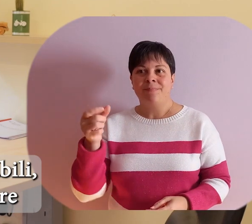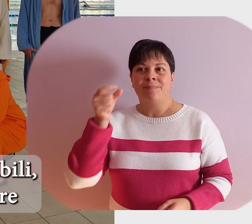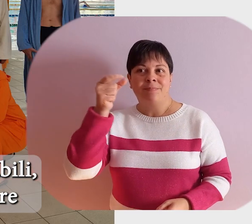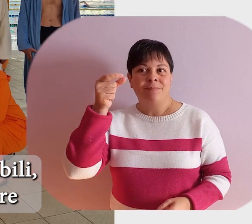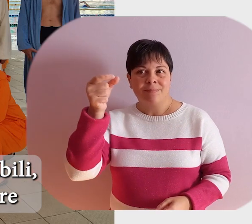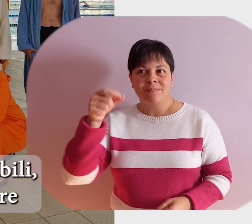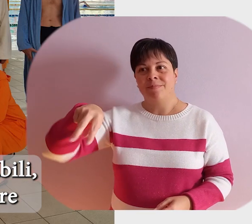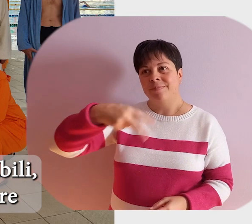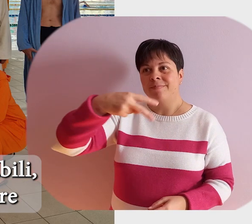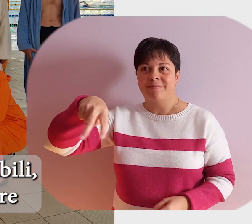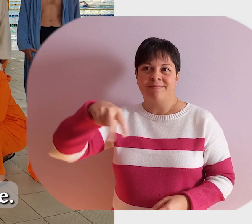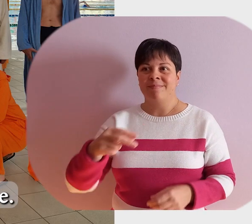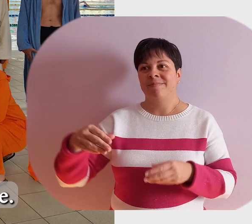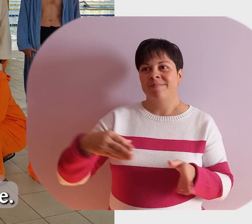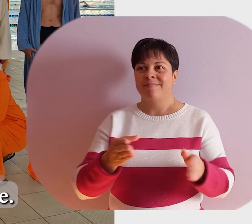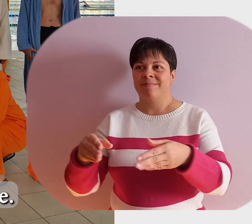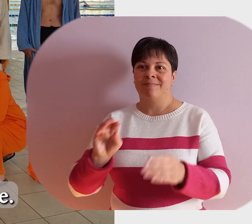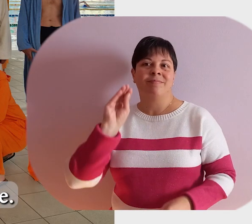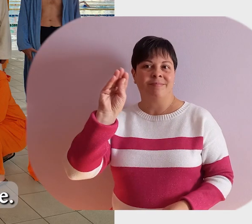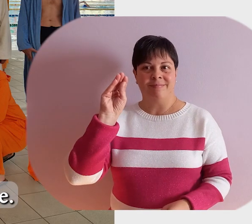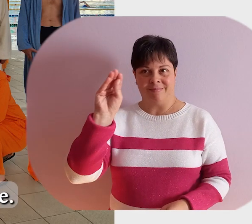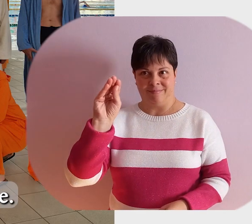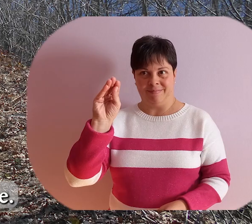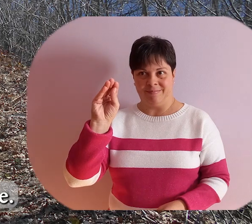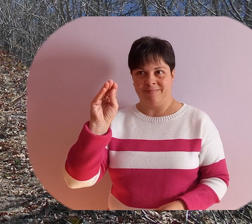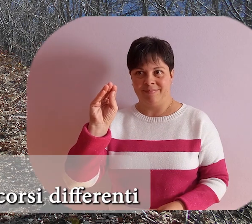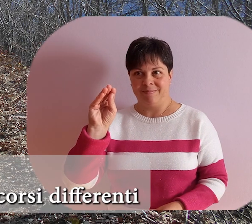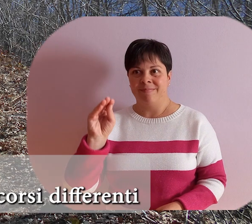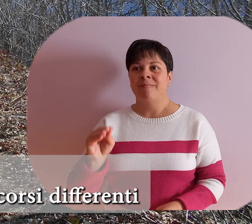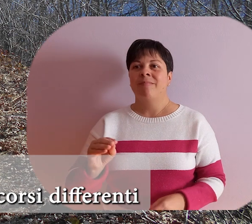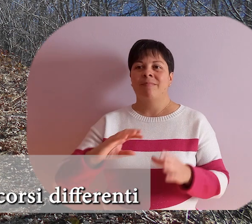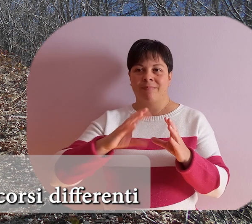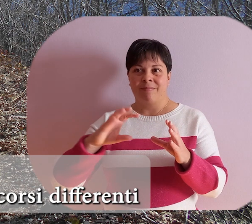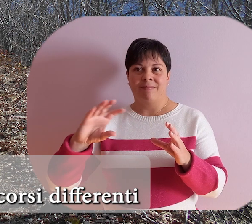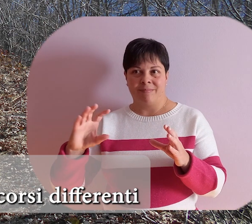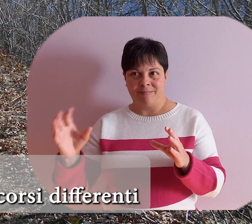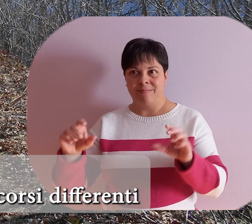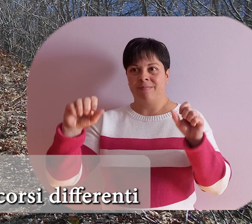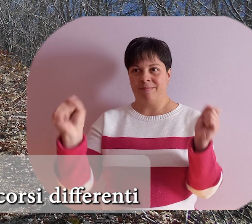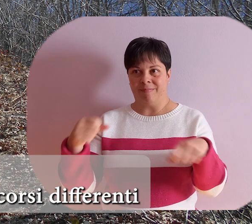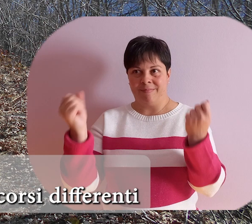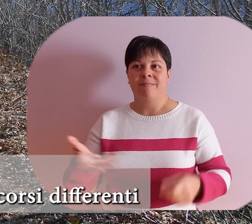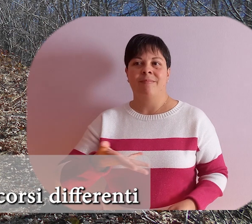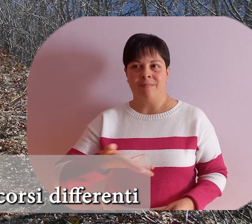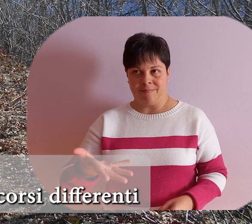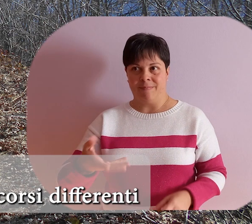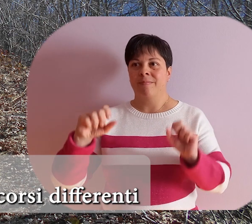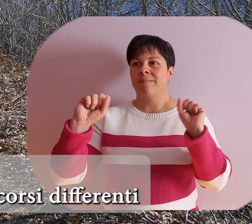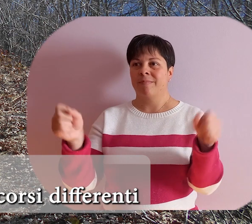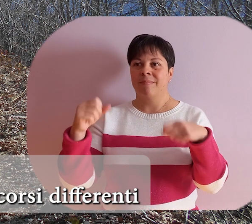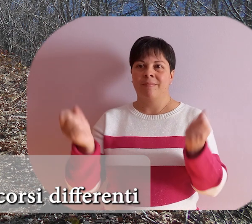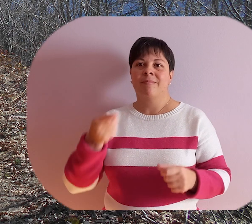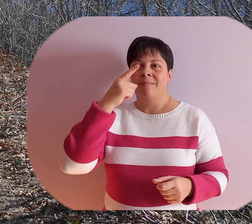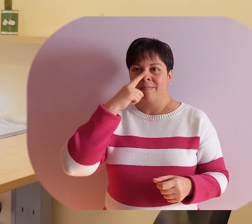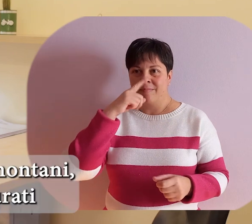funzionali per mantenere buono stato di salute. Tutti i mercoledì andiamo a camminare, si fanno percorsi